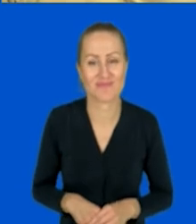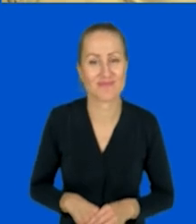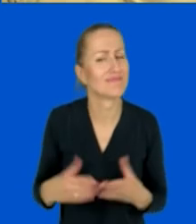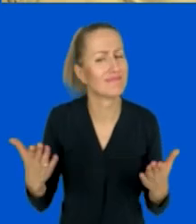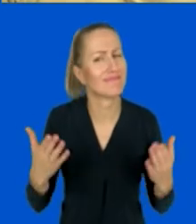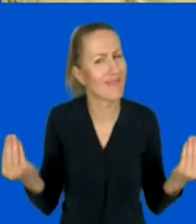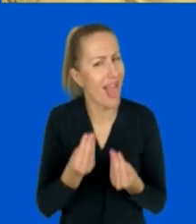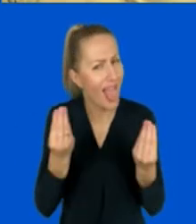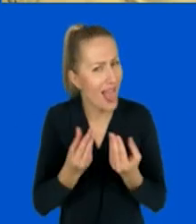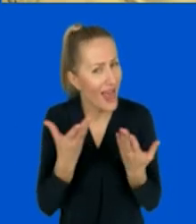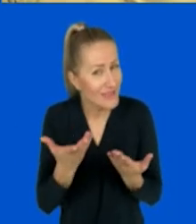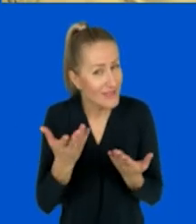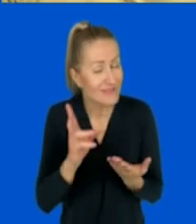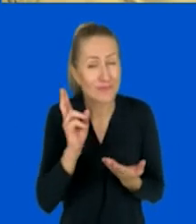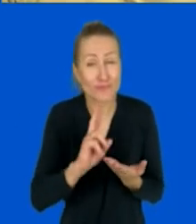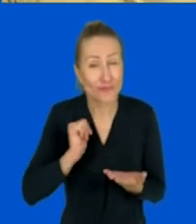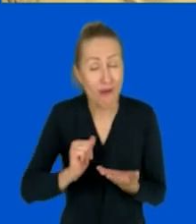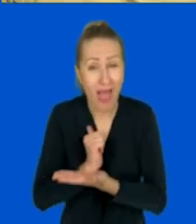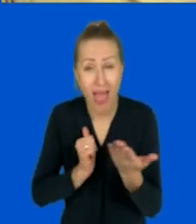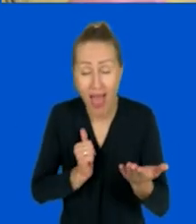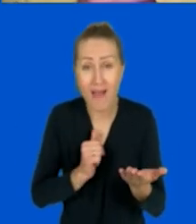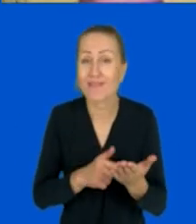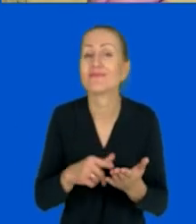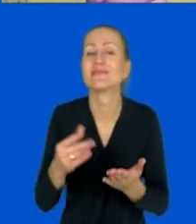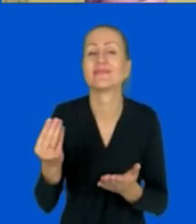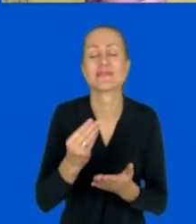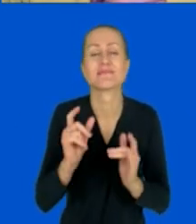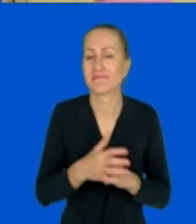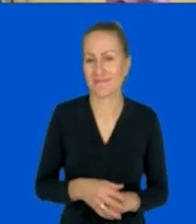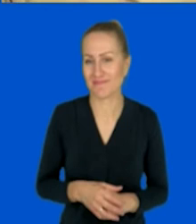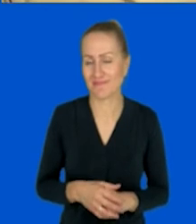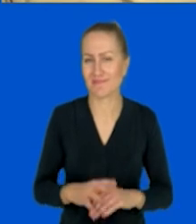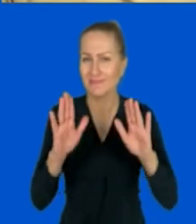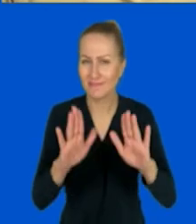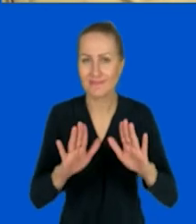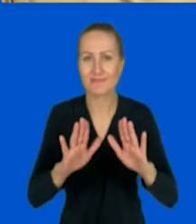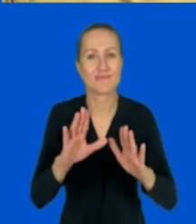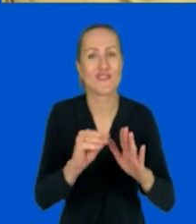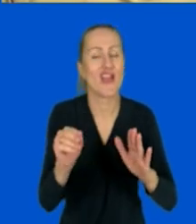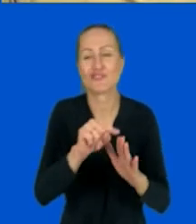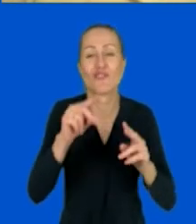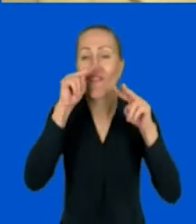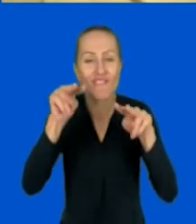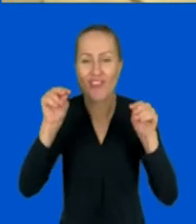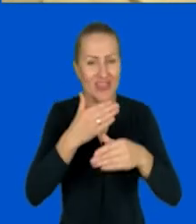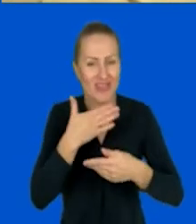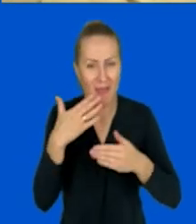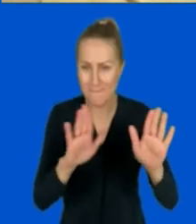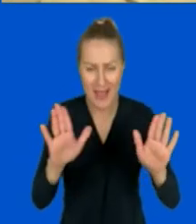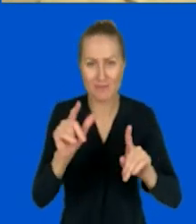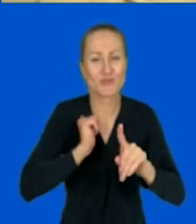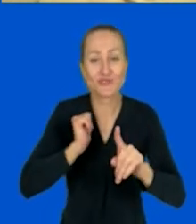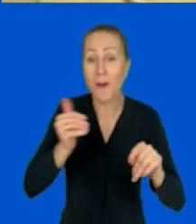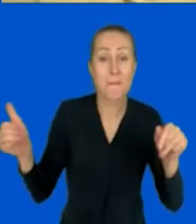będziemy czekać, bo tak naprawdę, tak. Jeszcze niczego nie będziecie wiedzieli, bo musimy